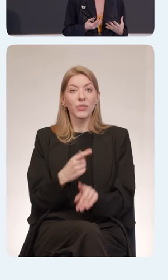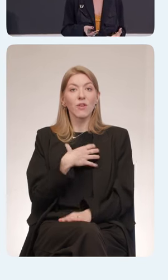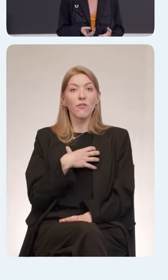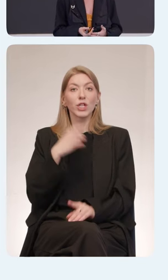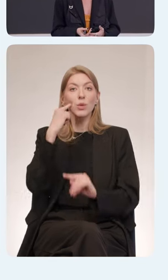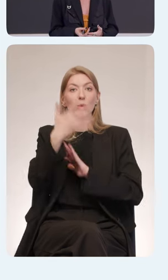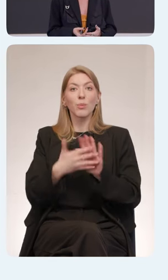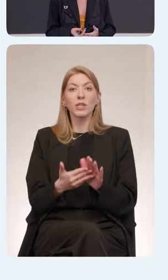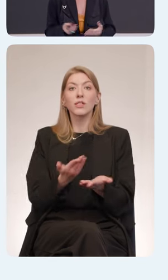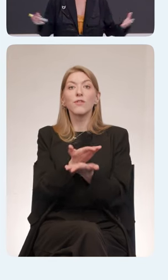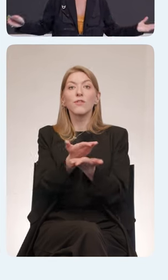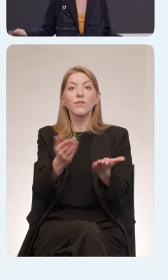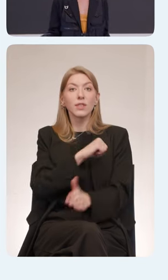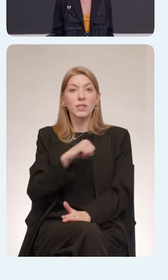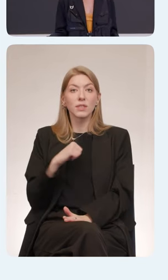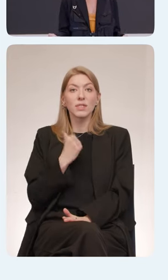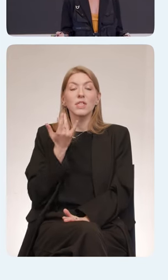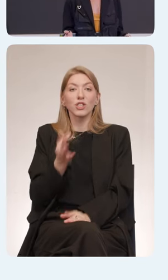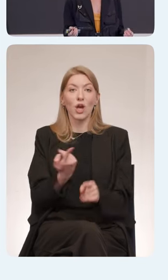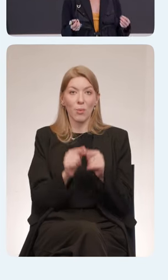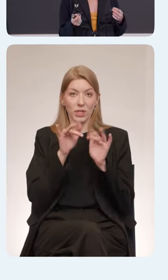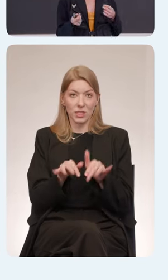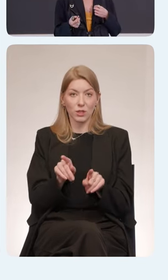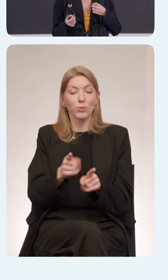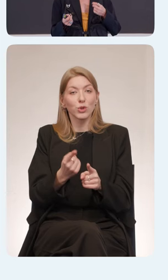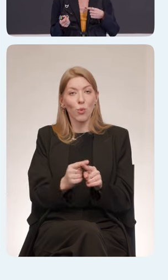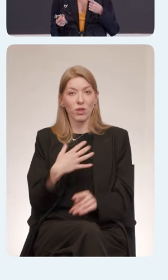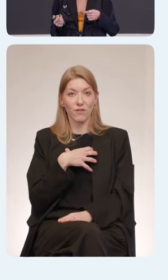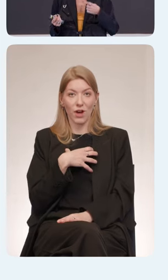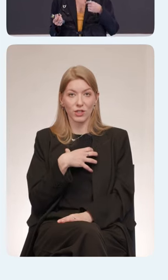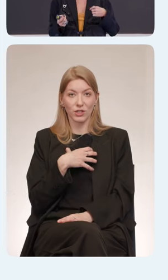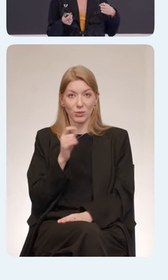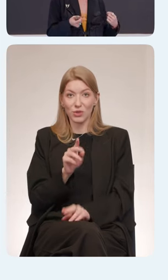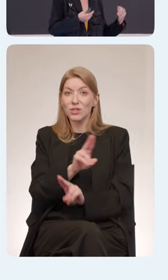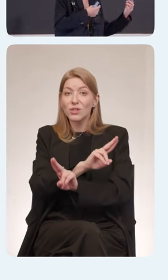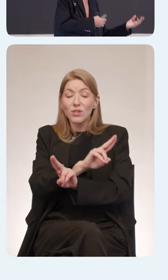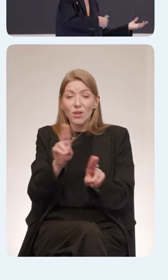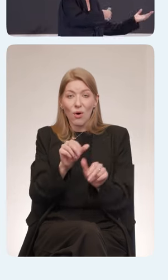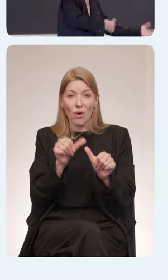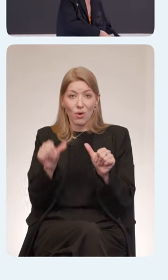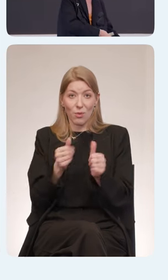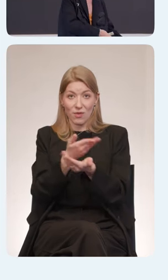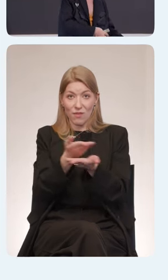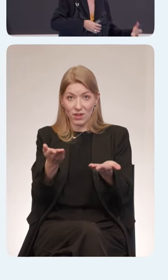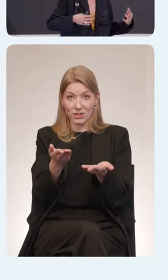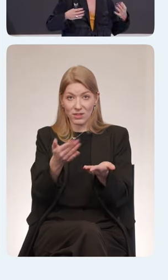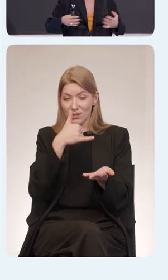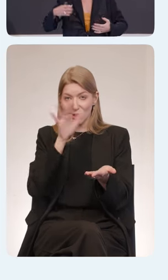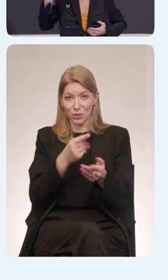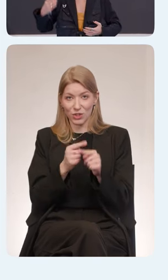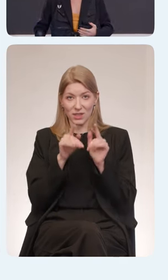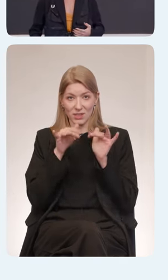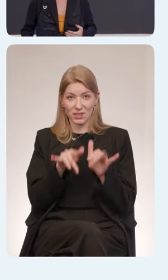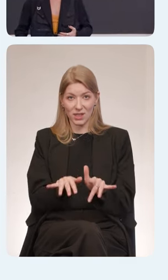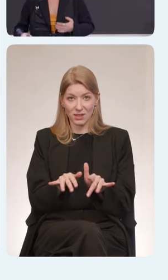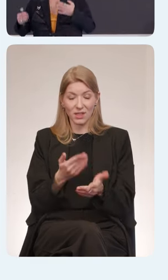зачем вы лично это делаете. Почему это важно? Это важно, потому что никто, кроме вас, не продолжит это делать. Если